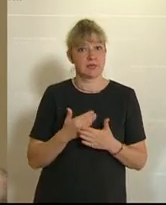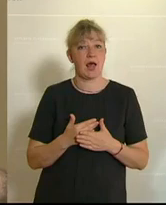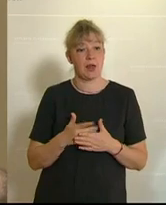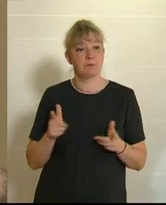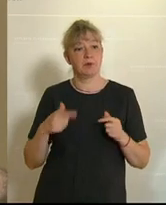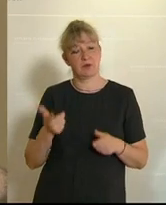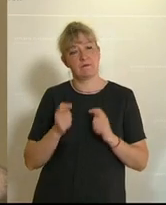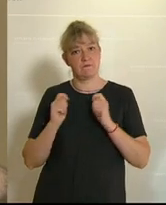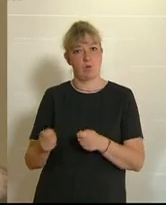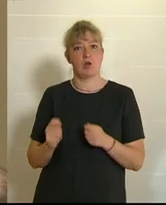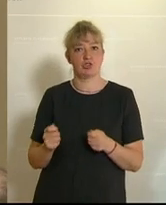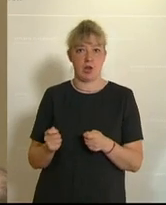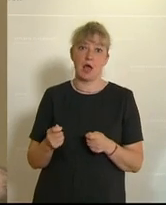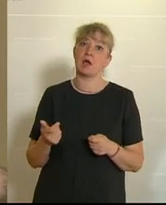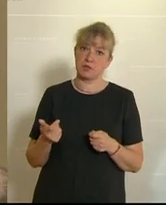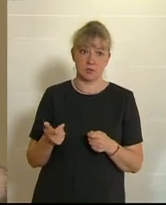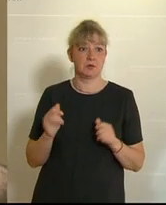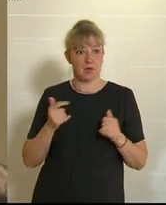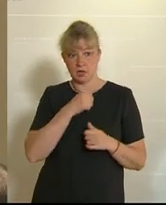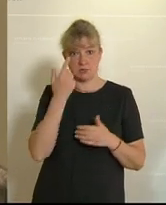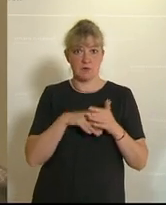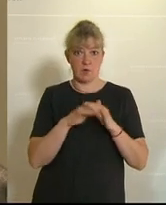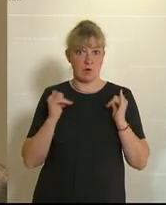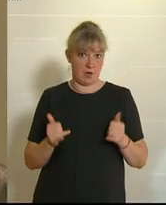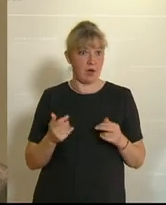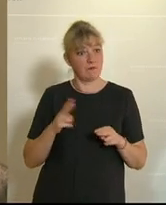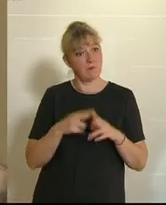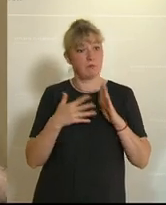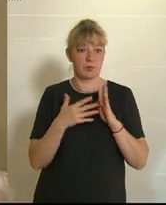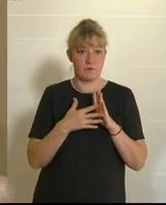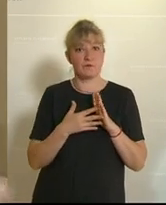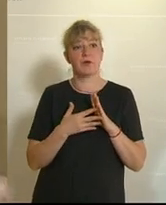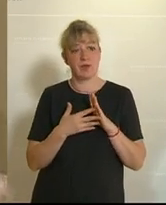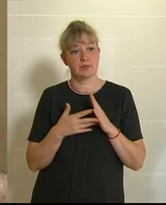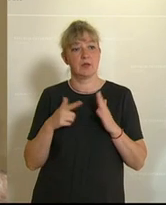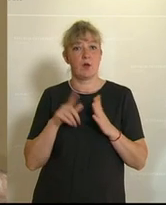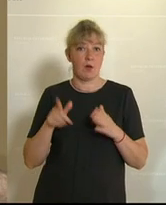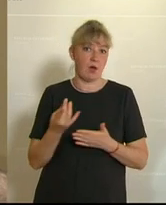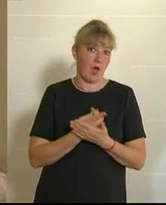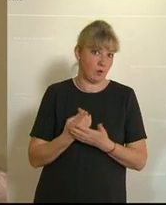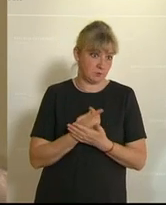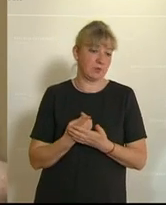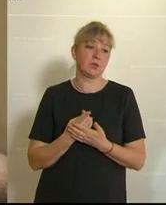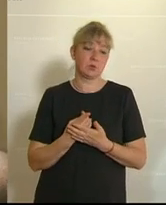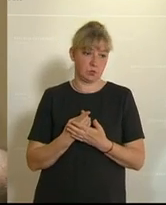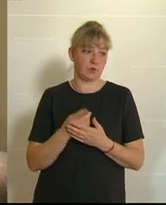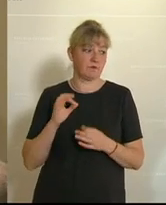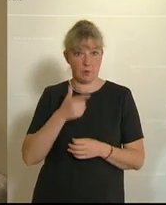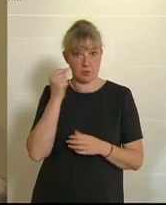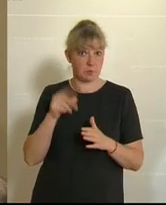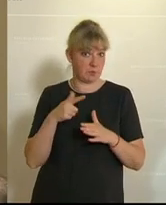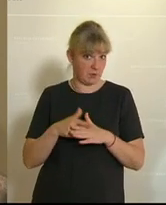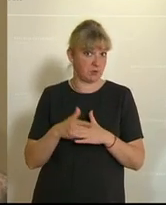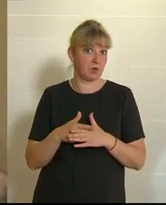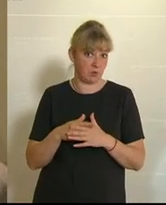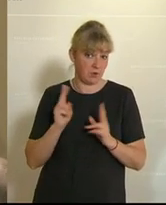Vorschlag durchaus sinnvoll, wenn man jetzt einmal prüft, ob man die Ausbildung auch für Menschen mit